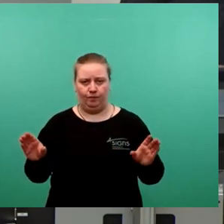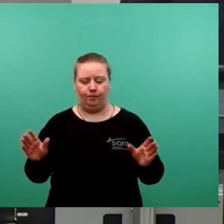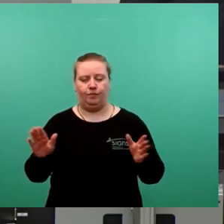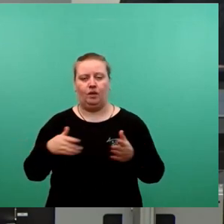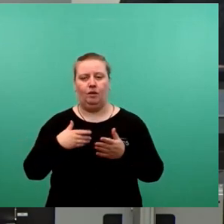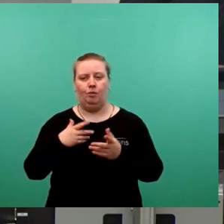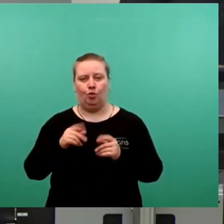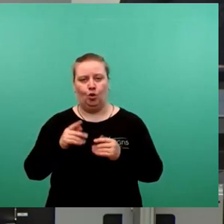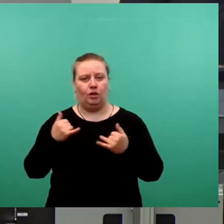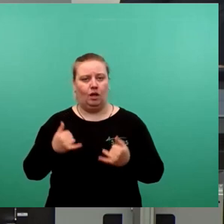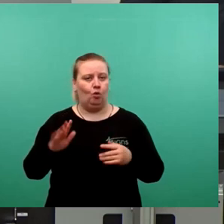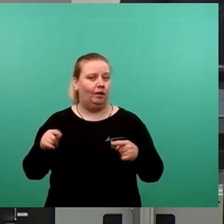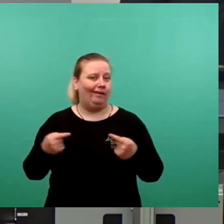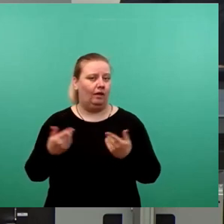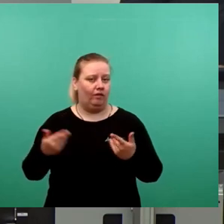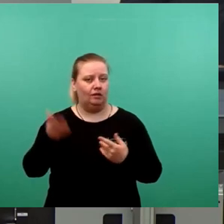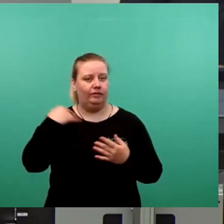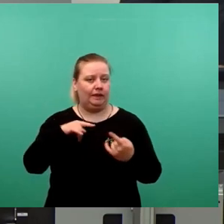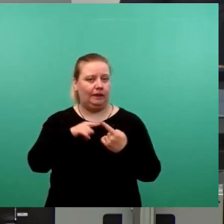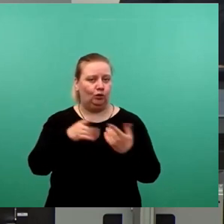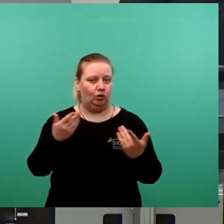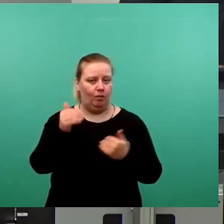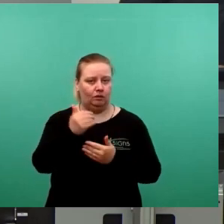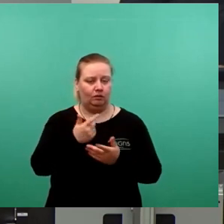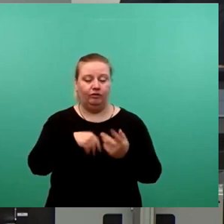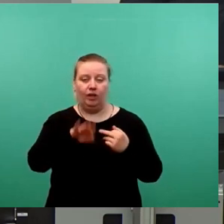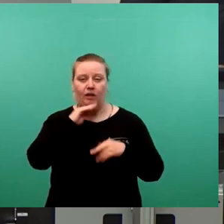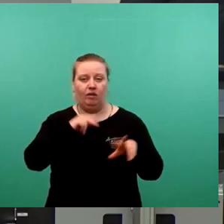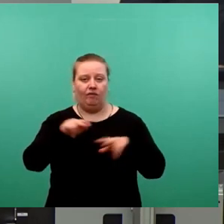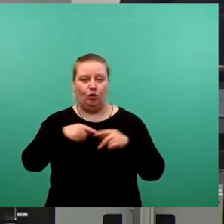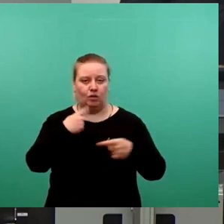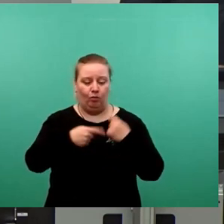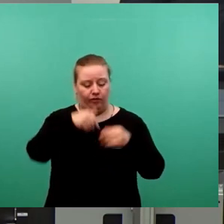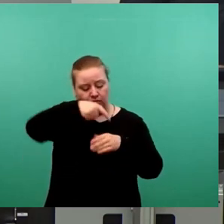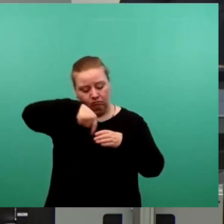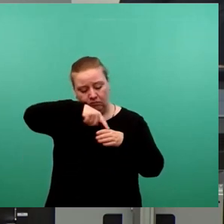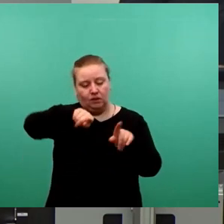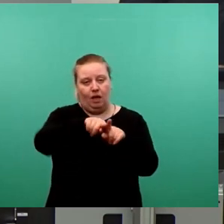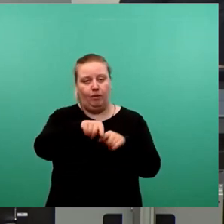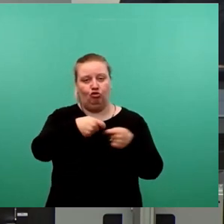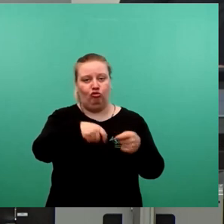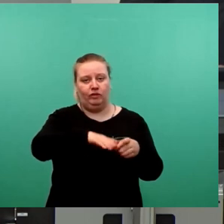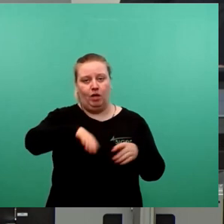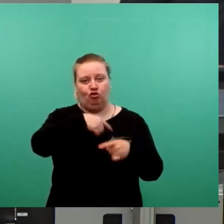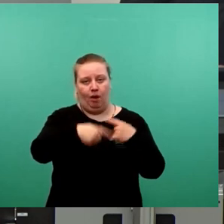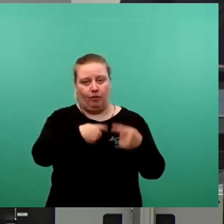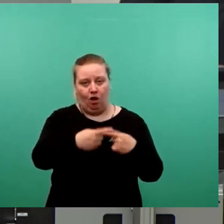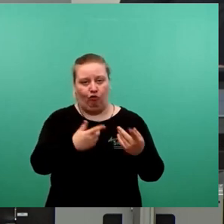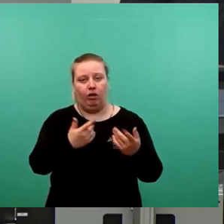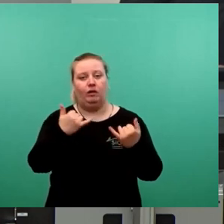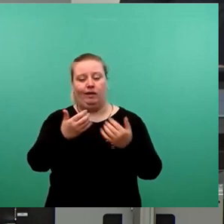also genau das Gegenteil vom ursprünglichen Ziel erreicht. Viele Verwaltungsabläufe, die bisher innerhalb desselben Geschäftsbereich stattfinden konnten, werden zukünftig